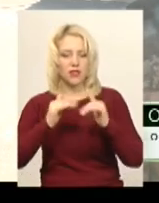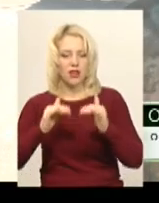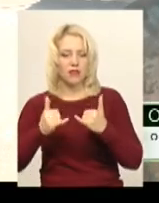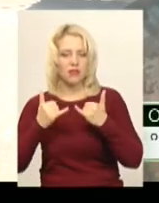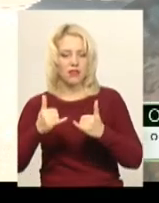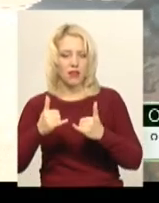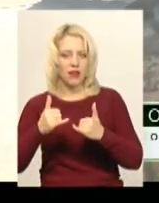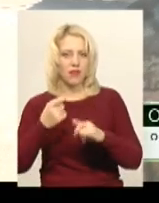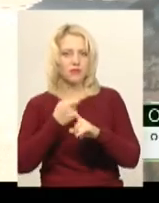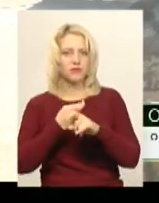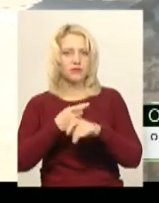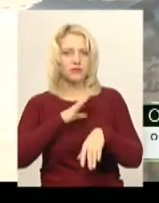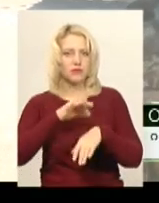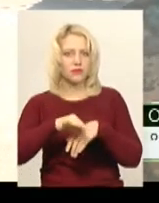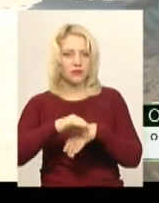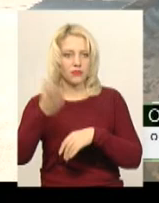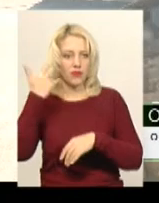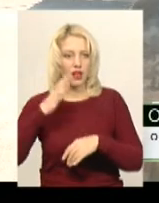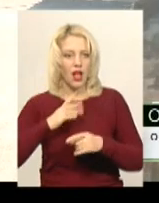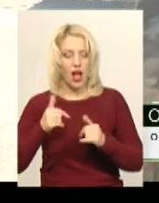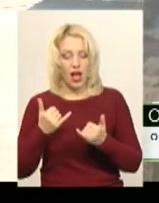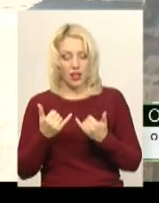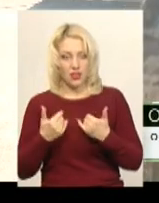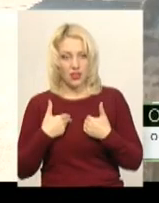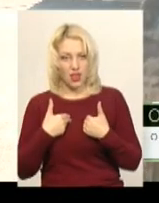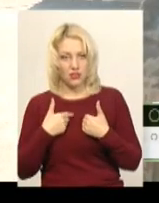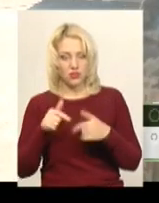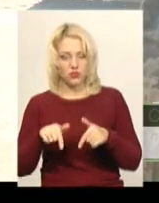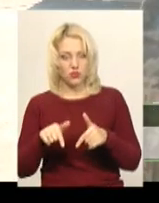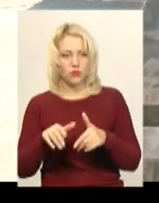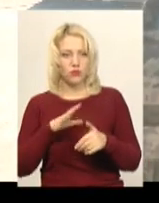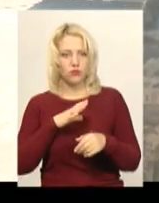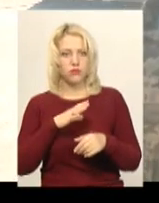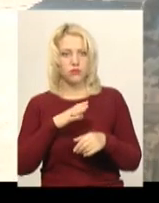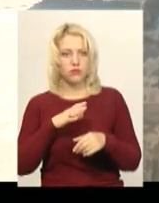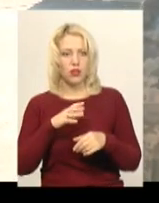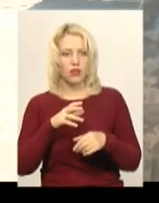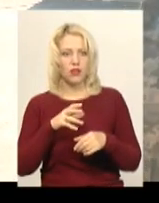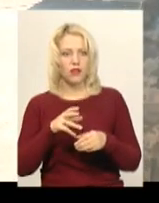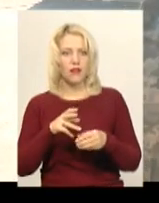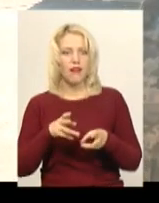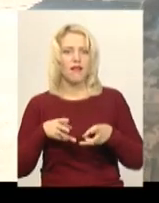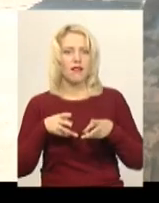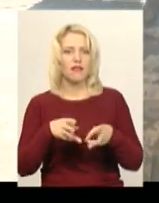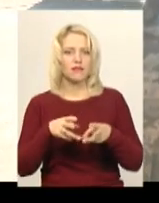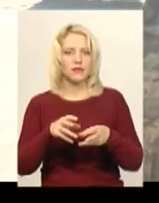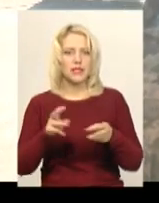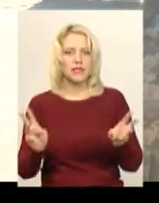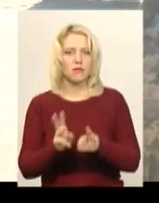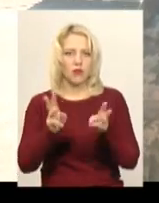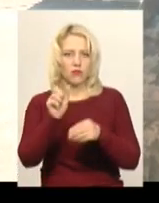а поряд біля нас, в приміщенні, яке фактично зліво від мене, знаходиться крематорій. Це досить страшне місце.